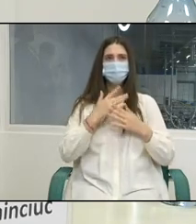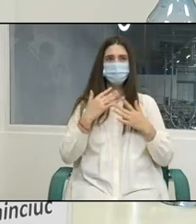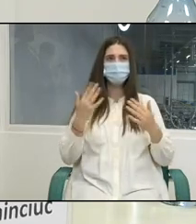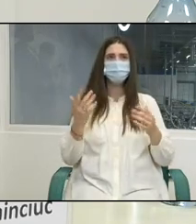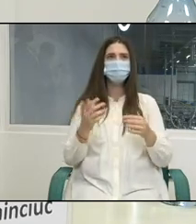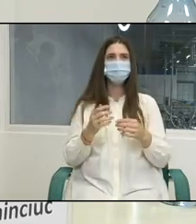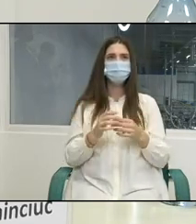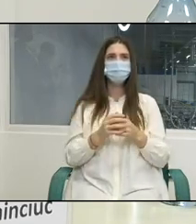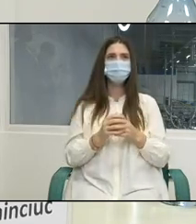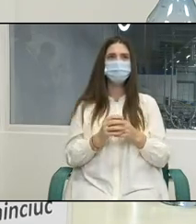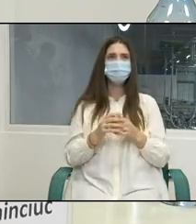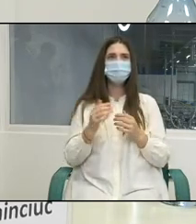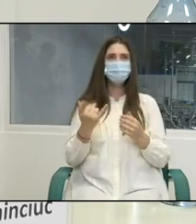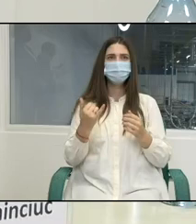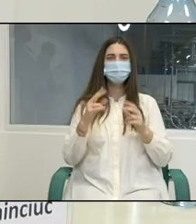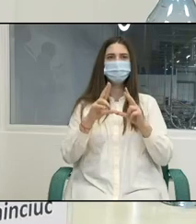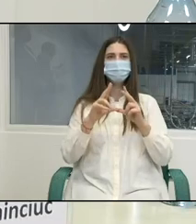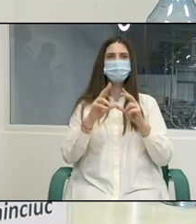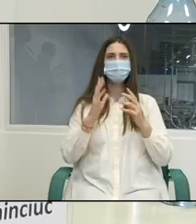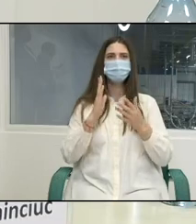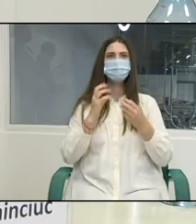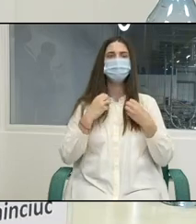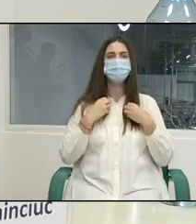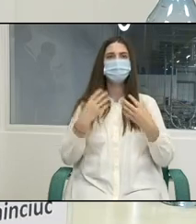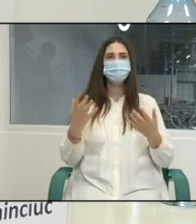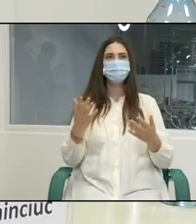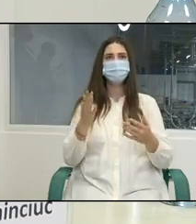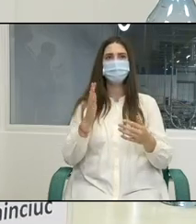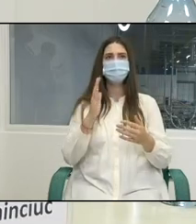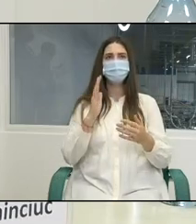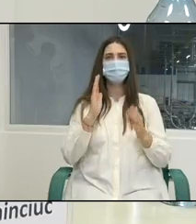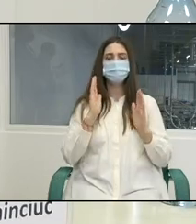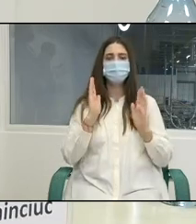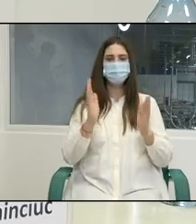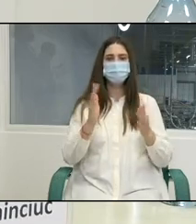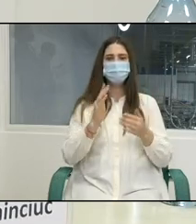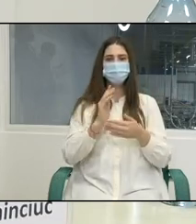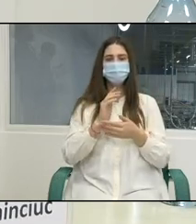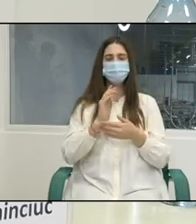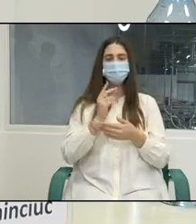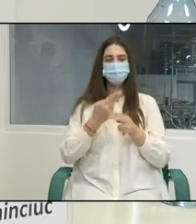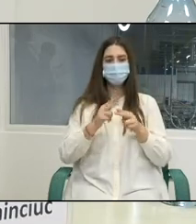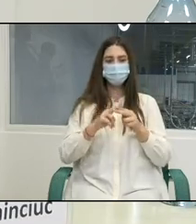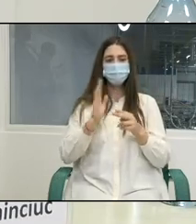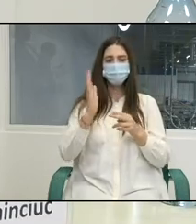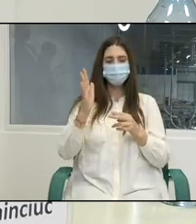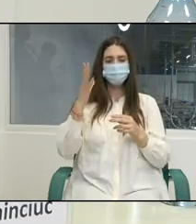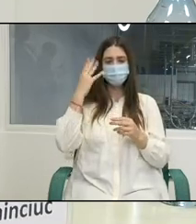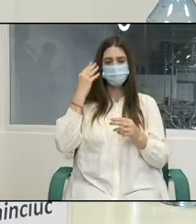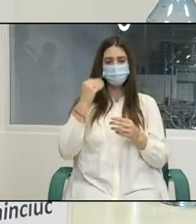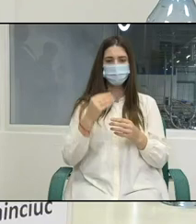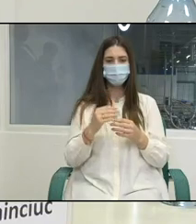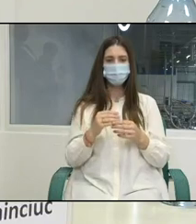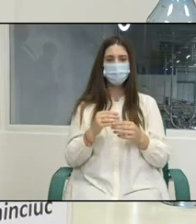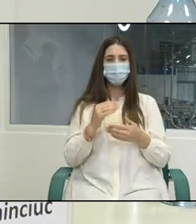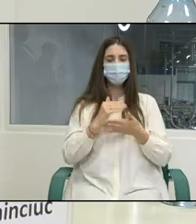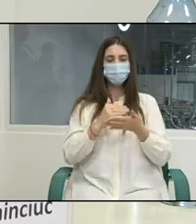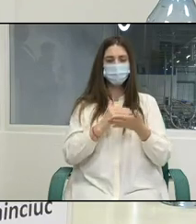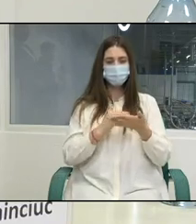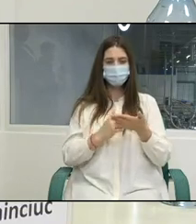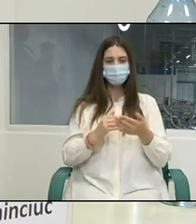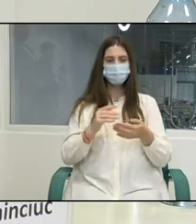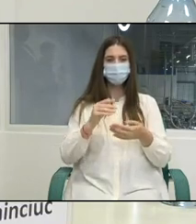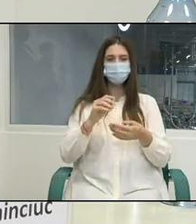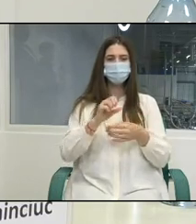Muncii Decente, care deja este la al 14-lea an. Programul de țară privind munca